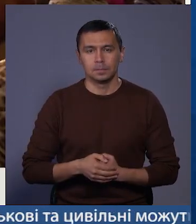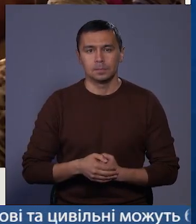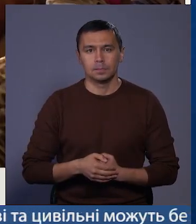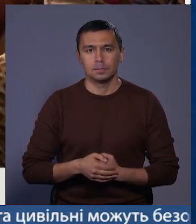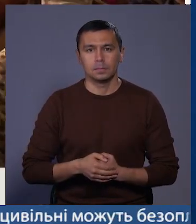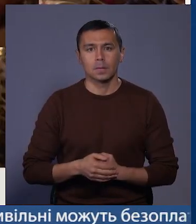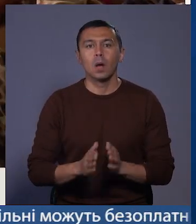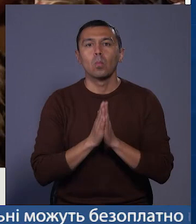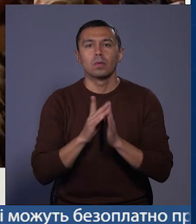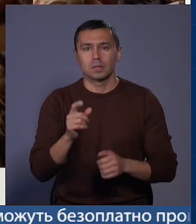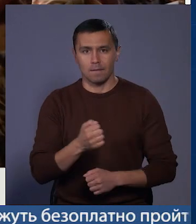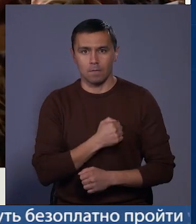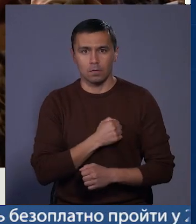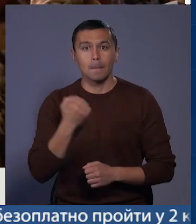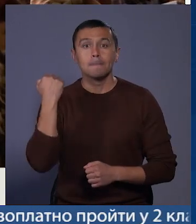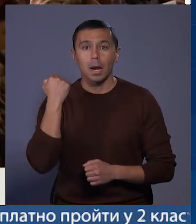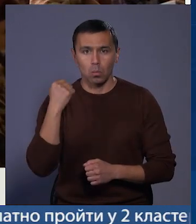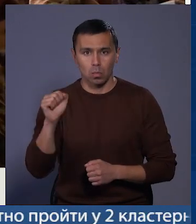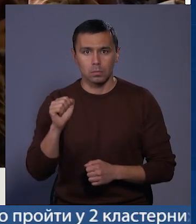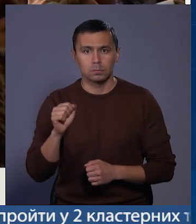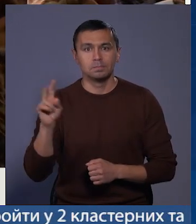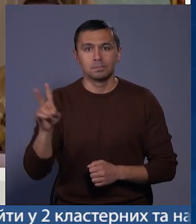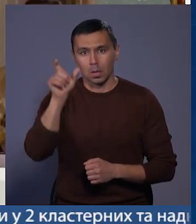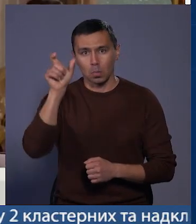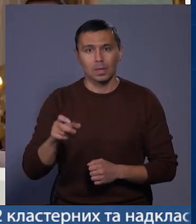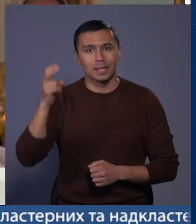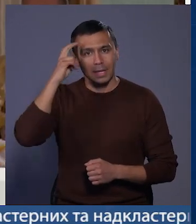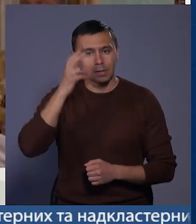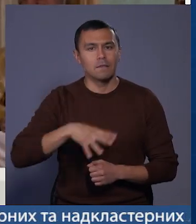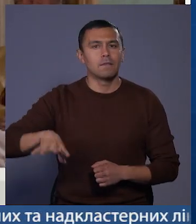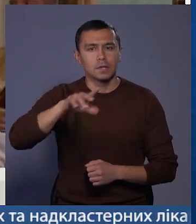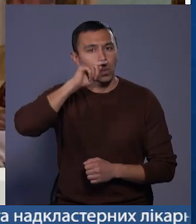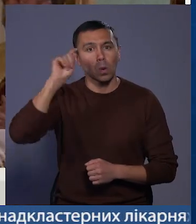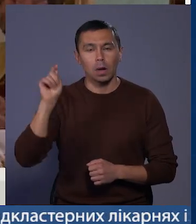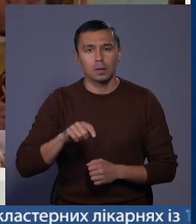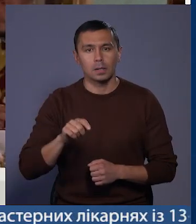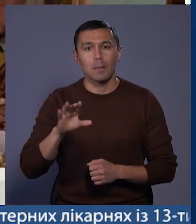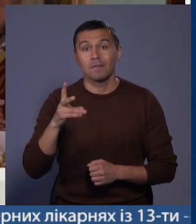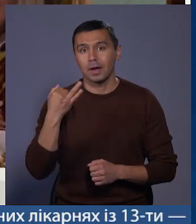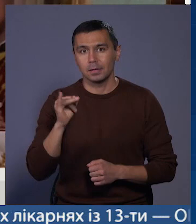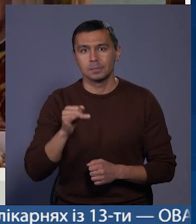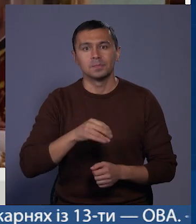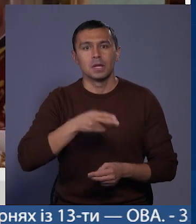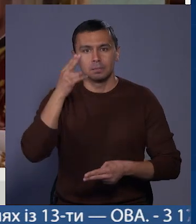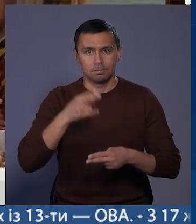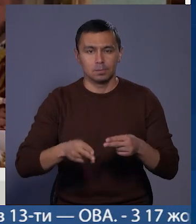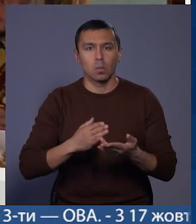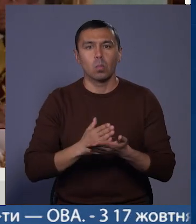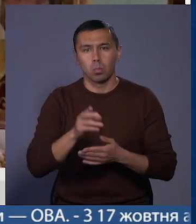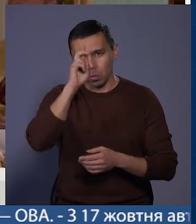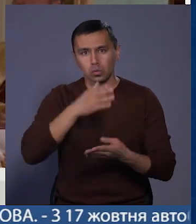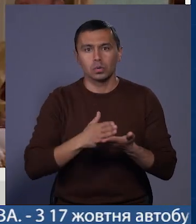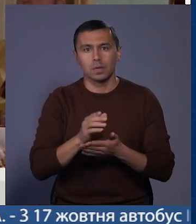Молитва за воїнів і перемогу. Митрополит Київський і всієї України Епіфаній звершив богослужіння у